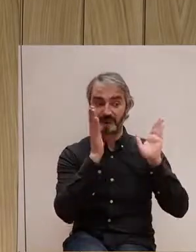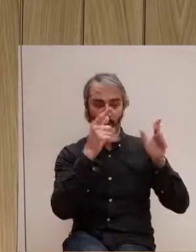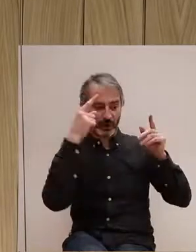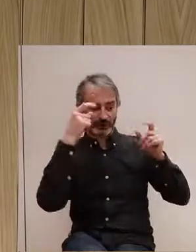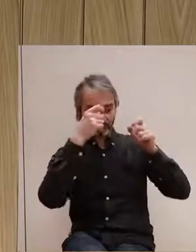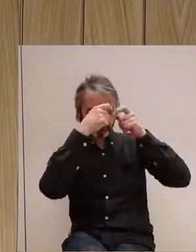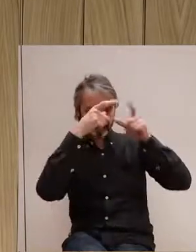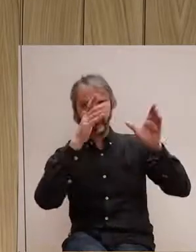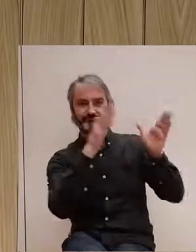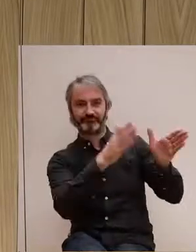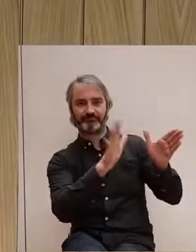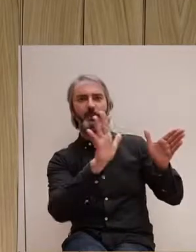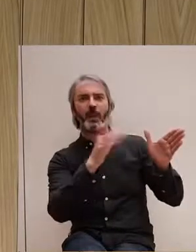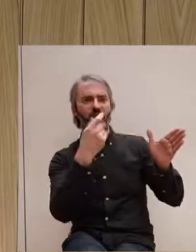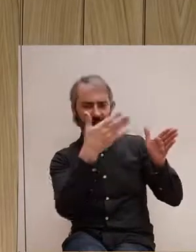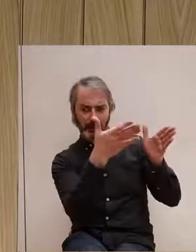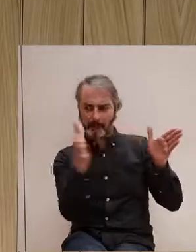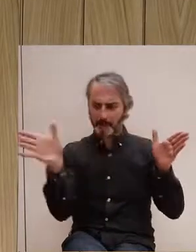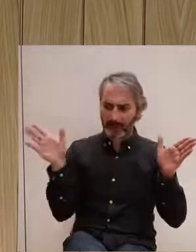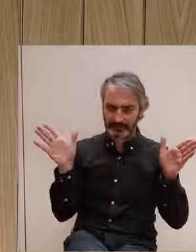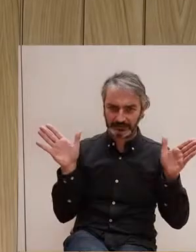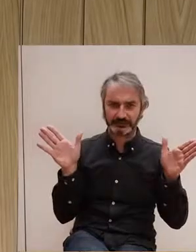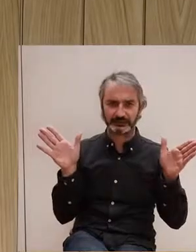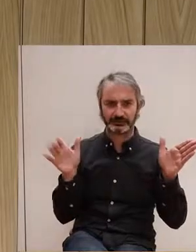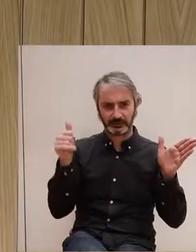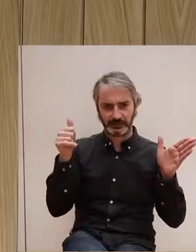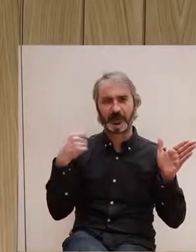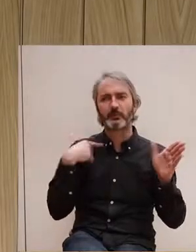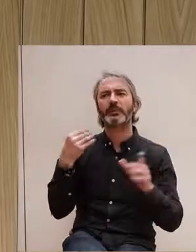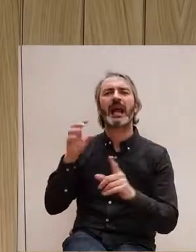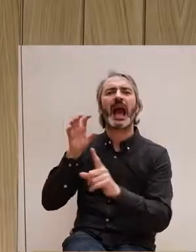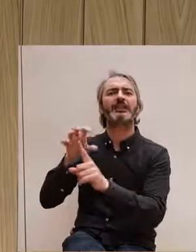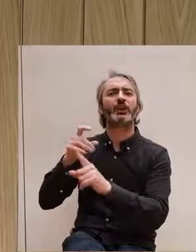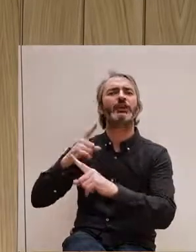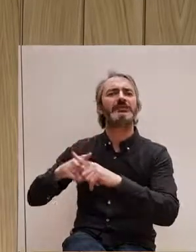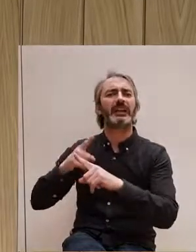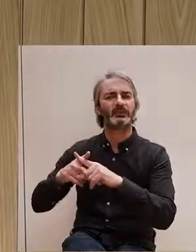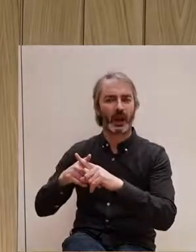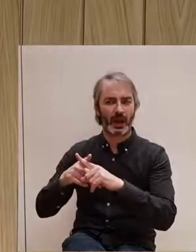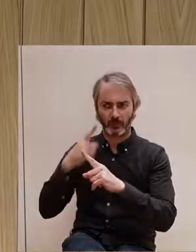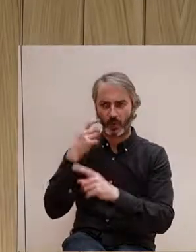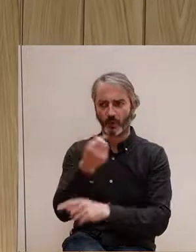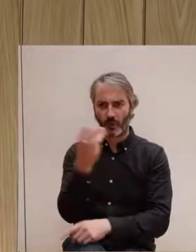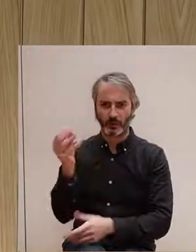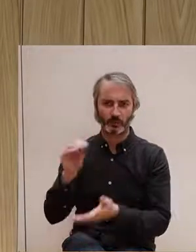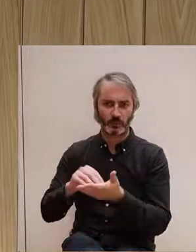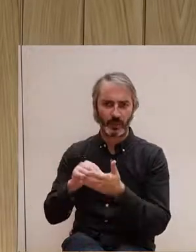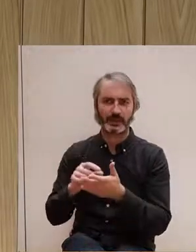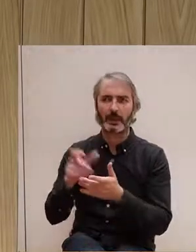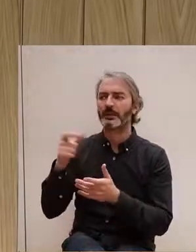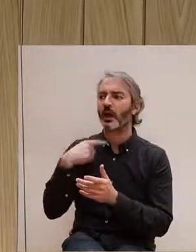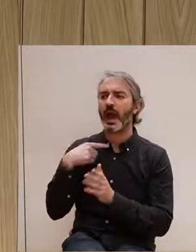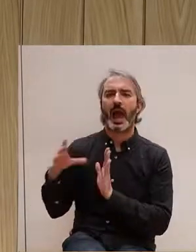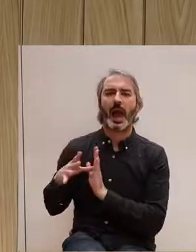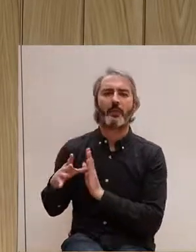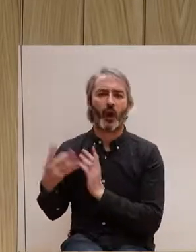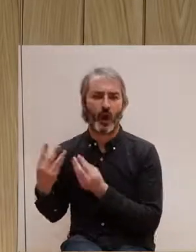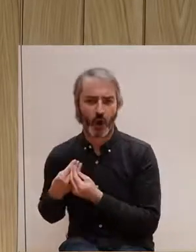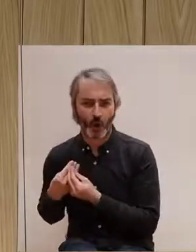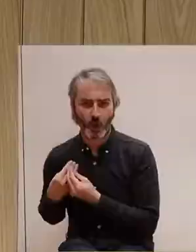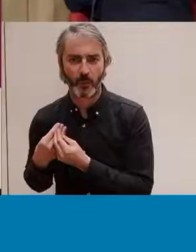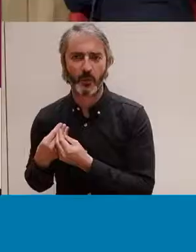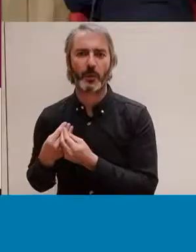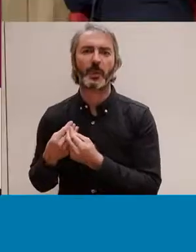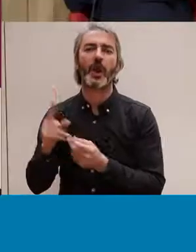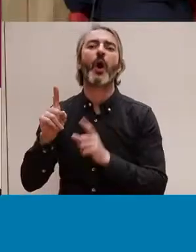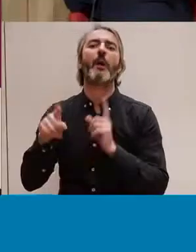la mirada en les relacions o les agressions sexuals que més comunes són, no?, que normalment són de persones properes del teu entorn i que fins i tot